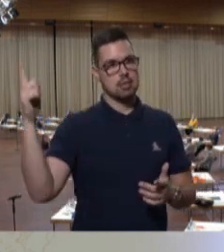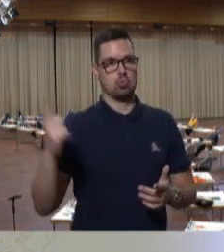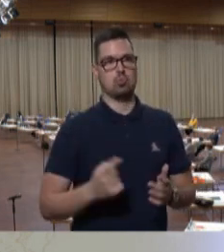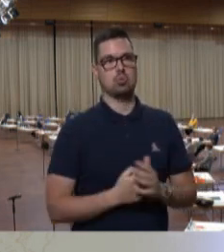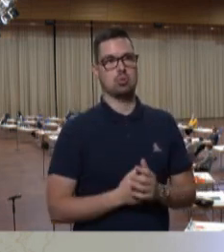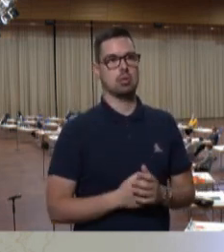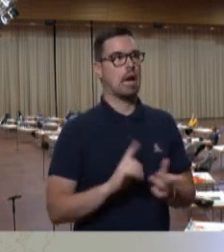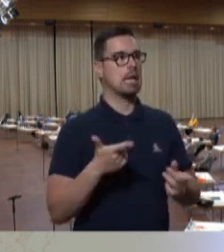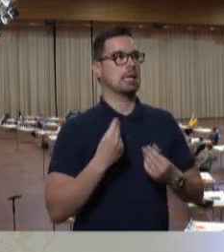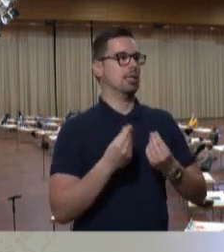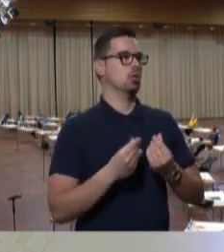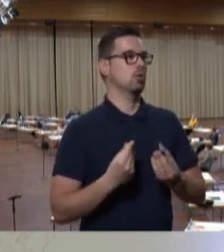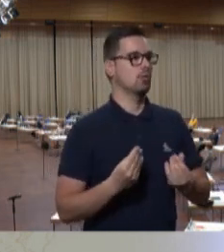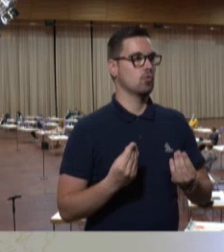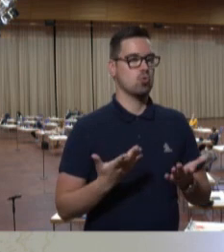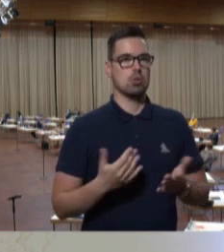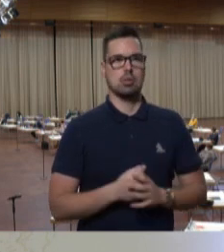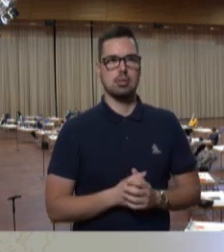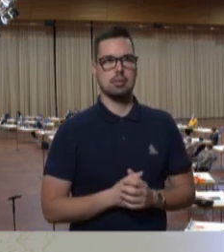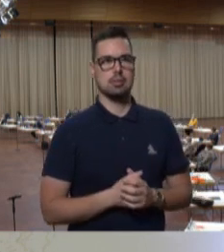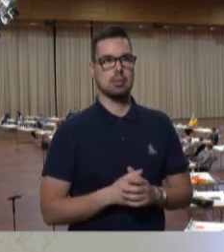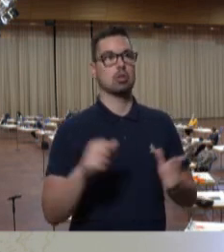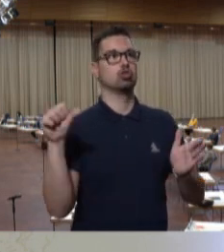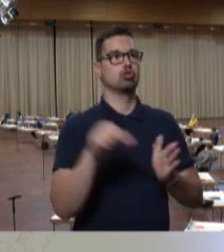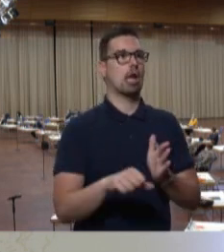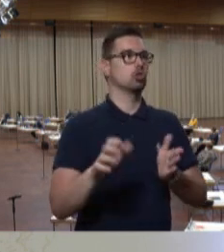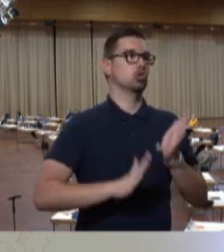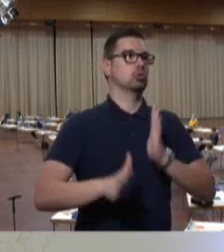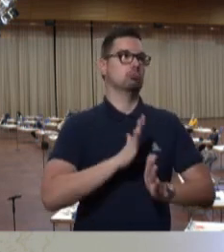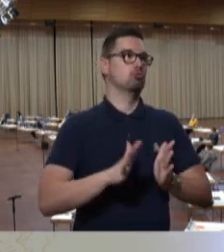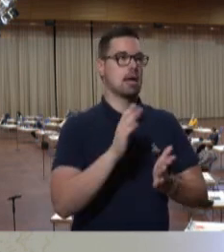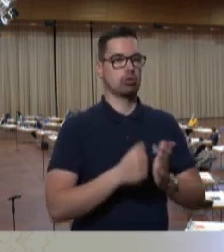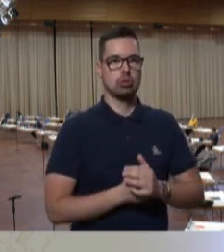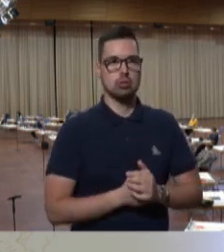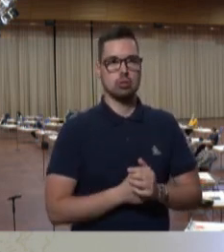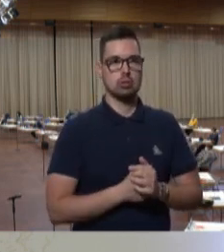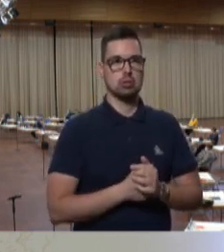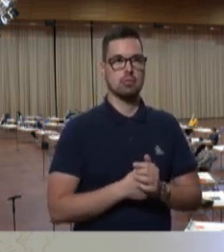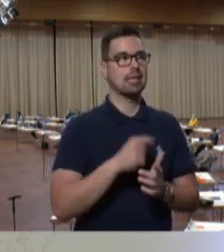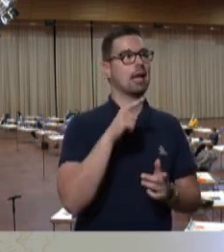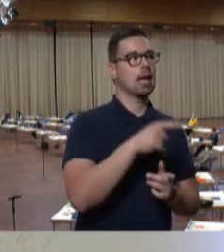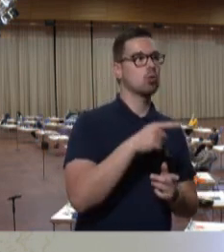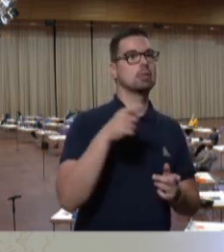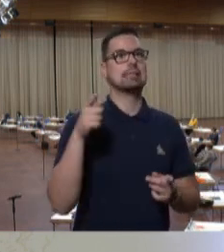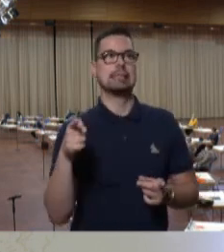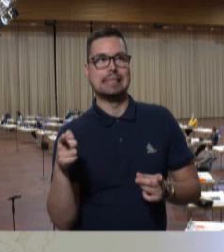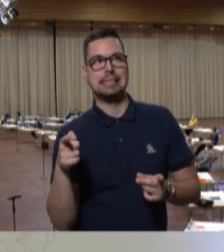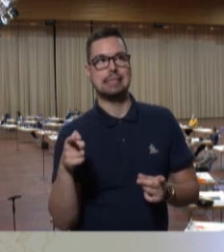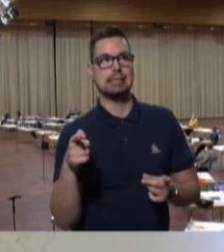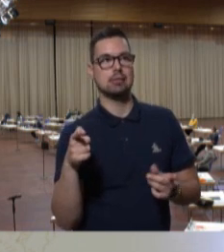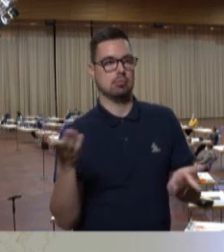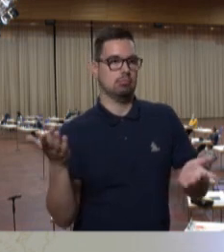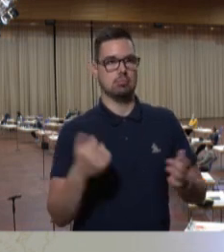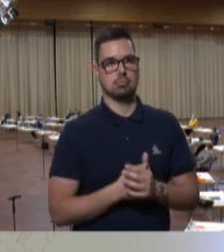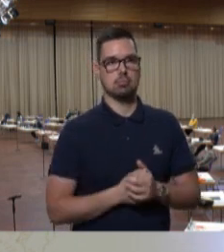einer geänzt oder geäxt werden will, aber auch keinem ein Zacken aus der Krone fällt, wenn er oder sie die Doppelnennung Bürgerinnen und